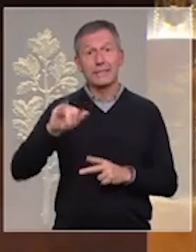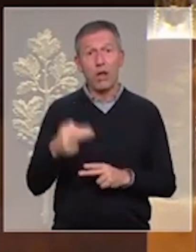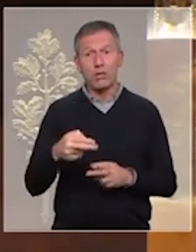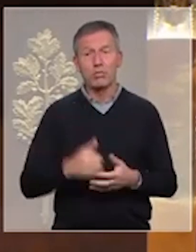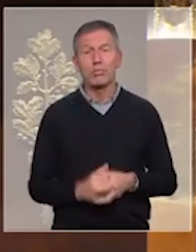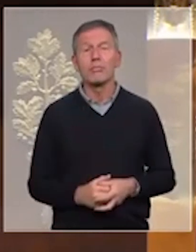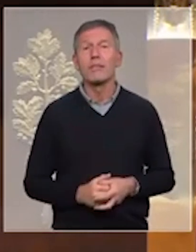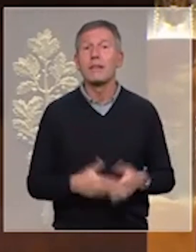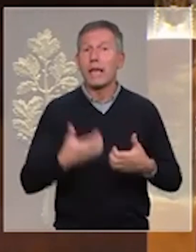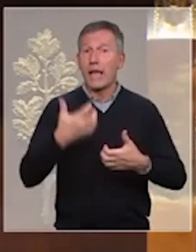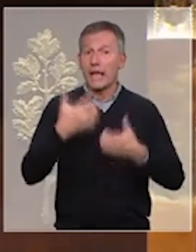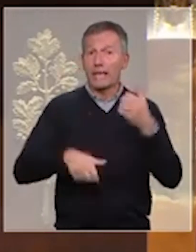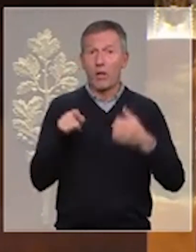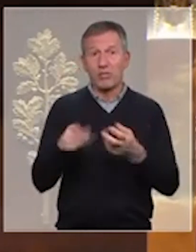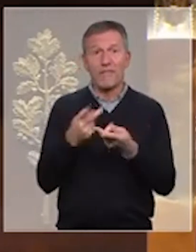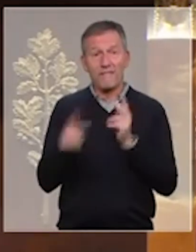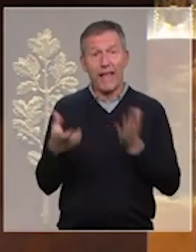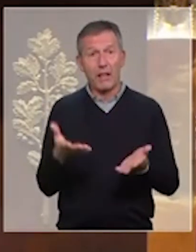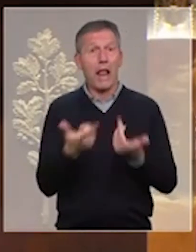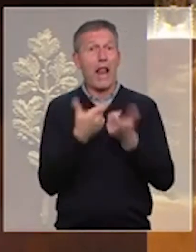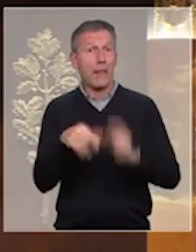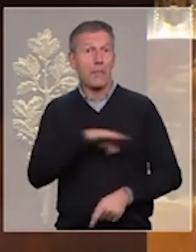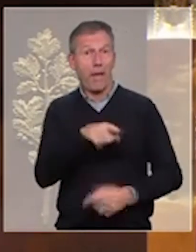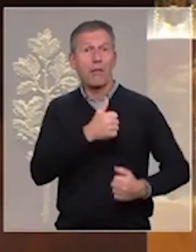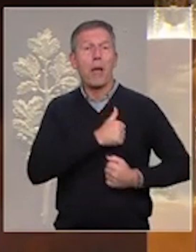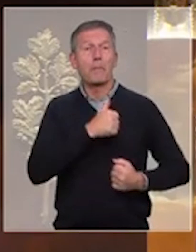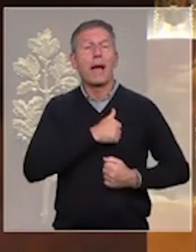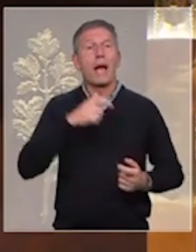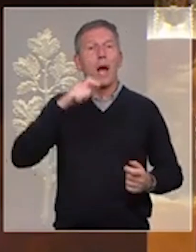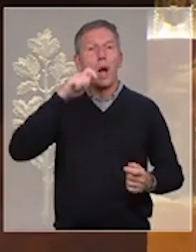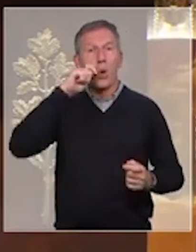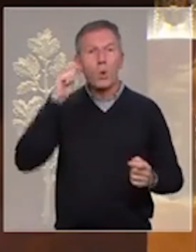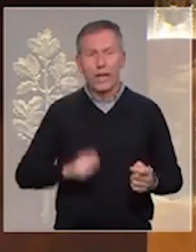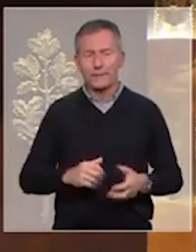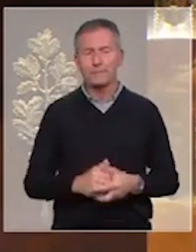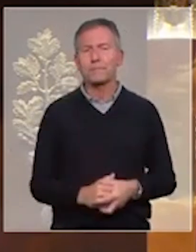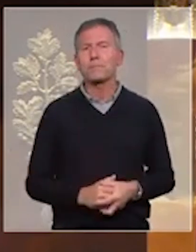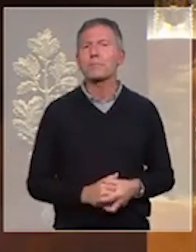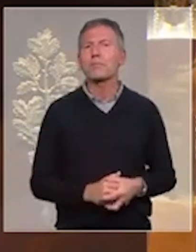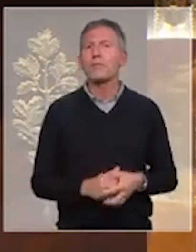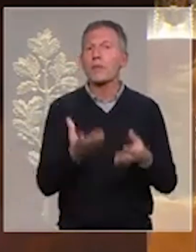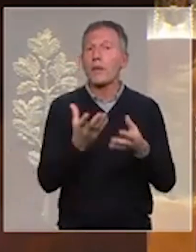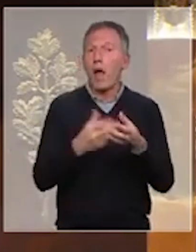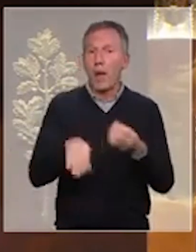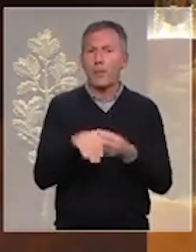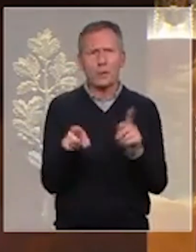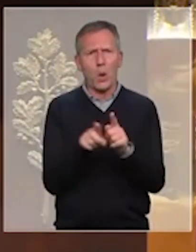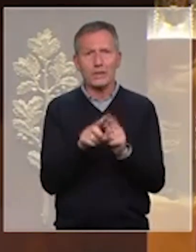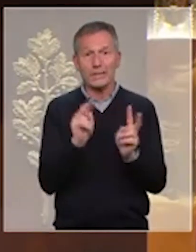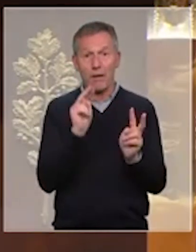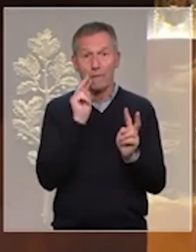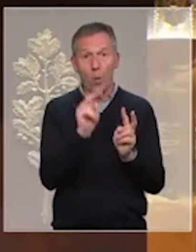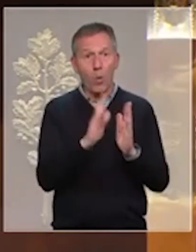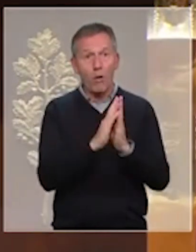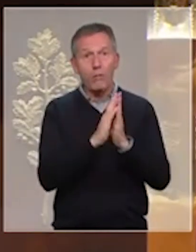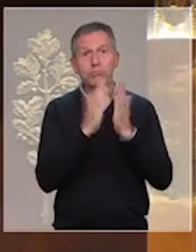récemment a été libéré par l'armée ukrainienne. De plus, j'ai eu l'occasion de voir un livre